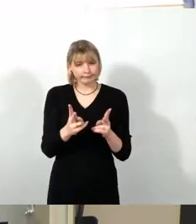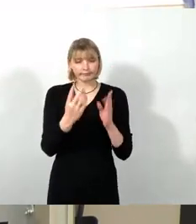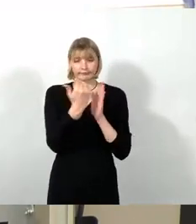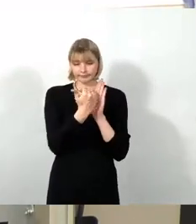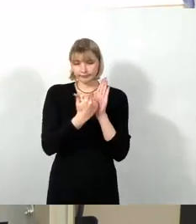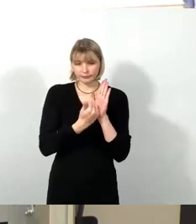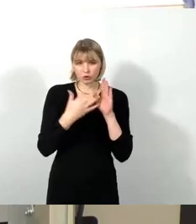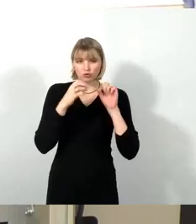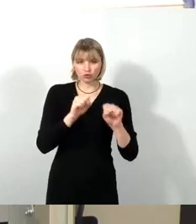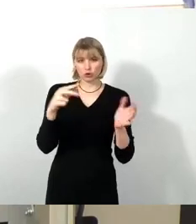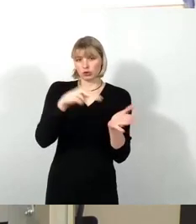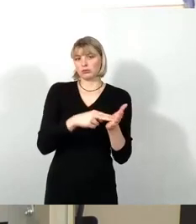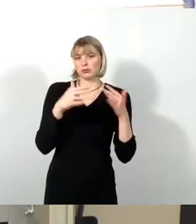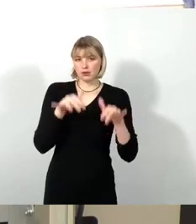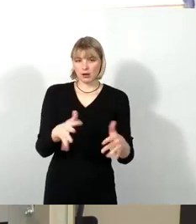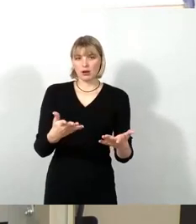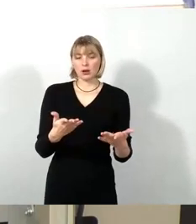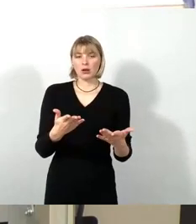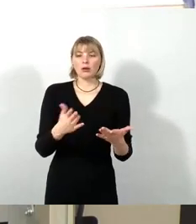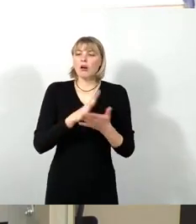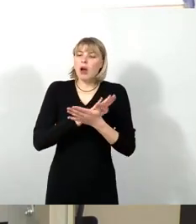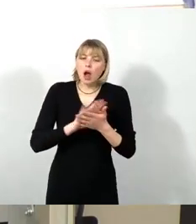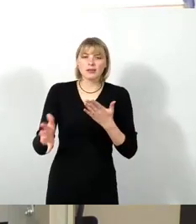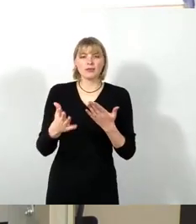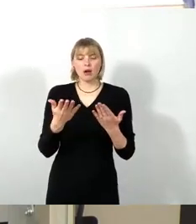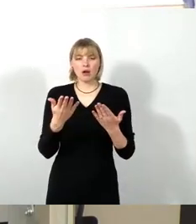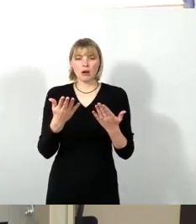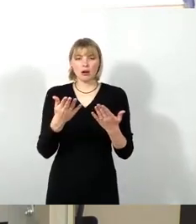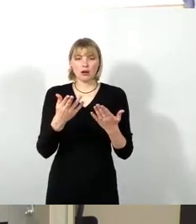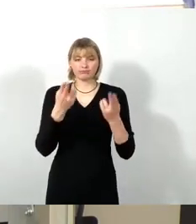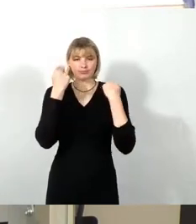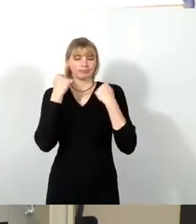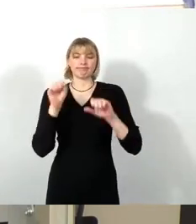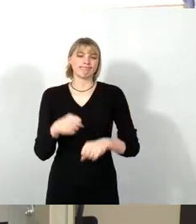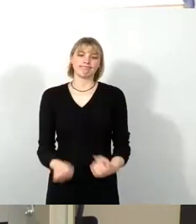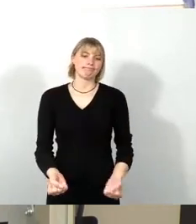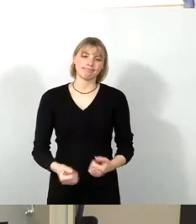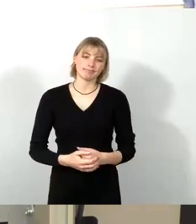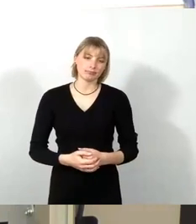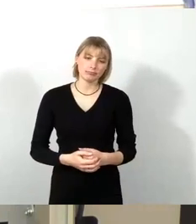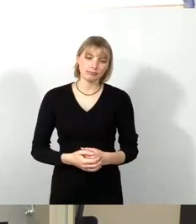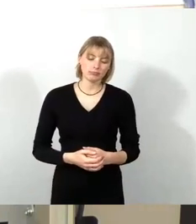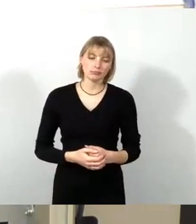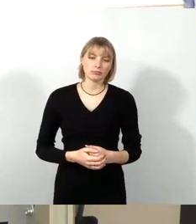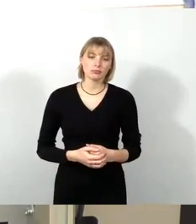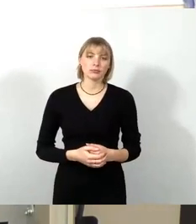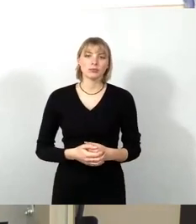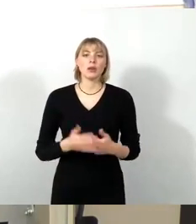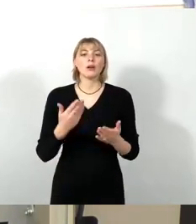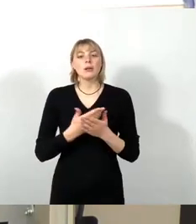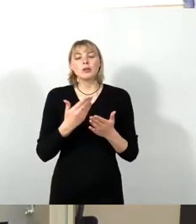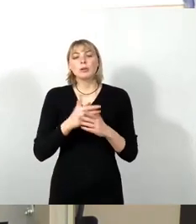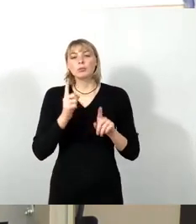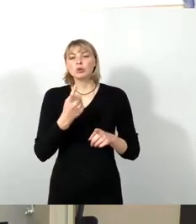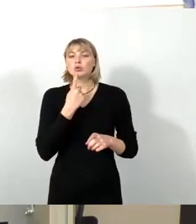und über den kann man nicht so einfach hinwegsehen. Nun müssen wir manchmal Güterabwägungen vornehmen